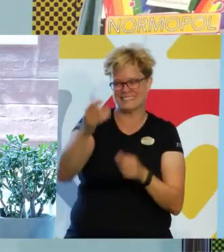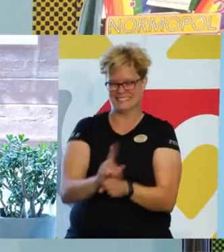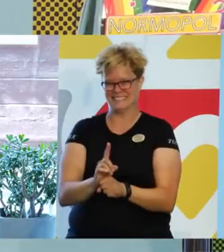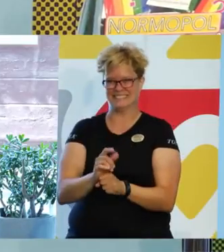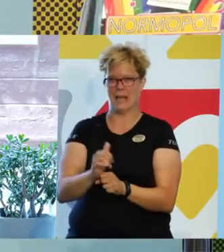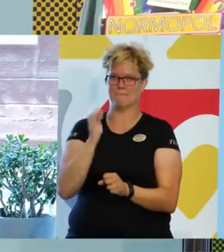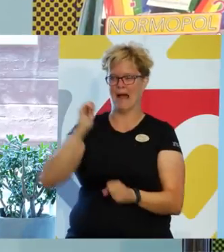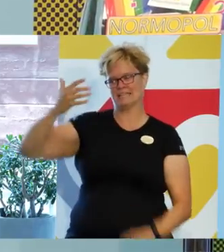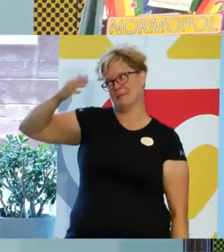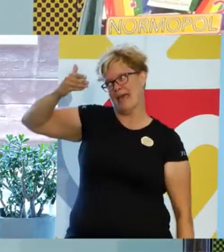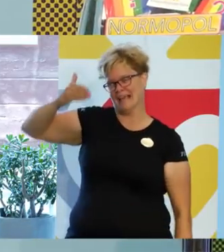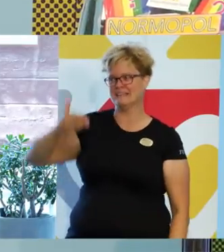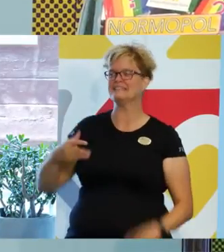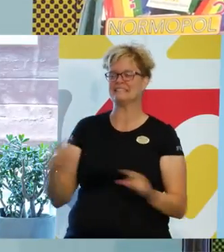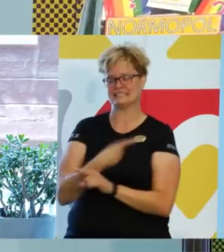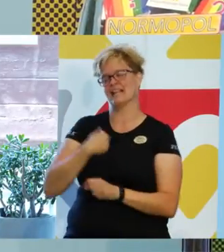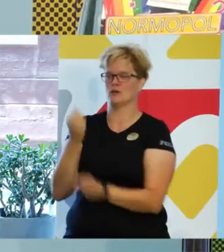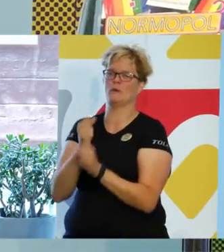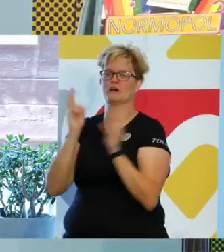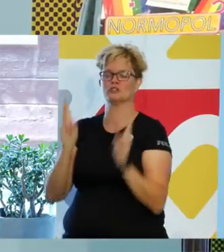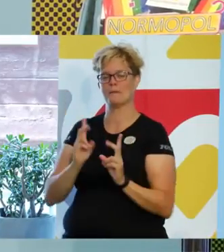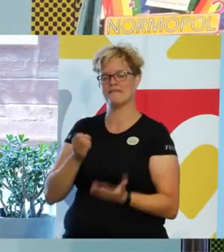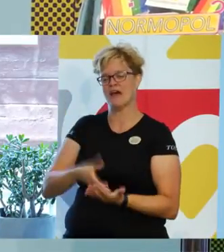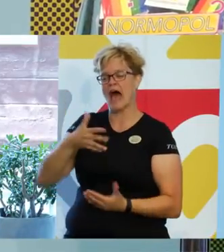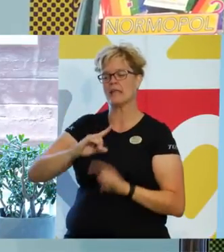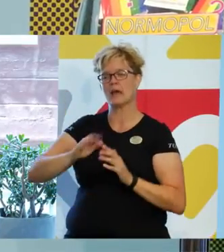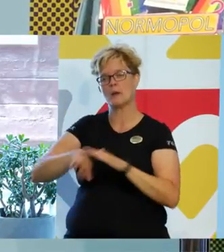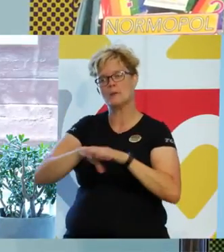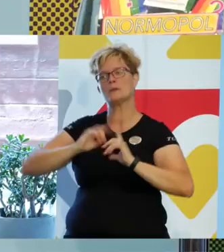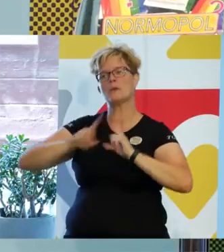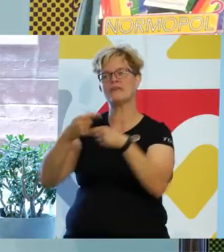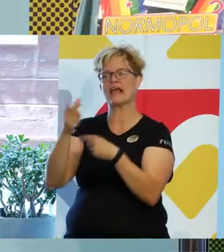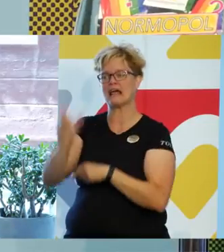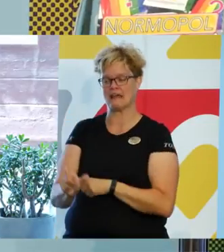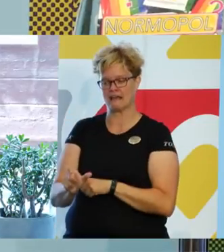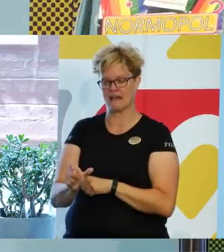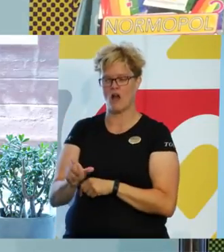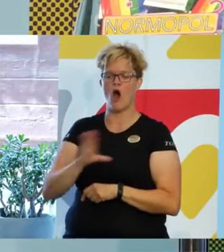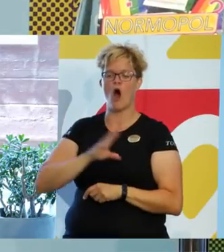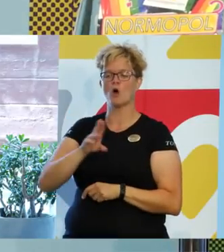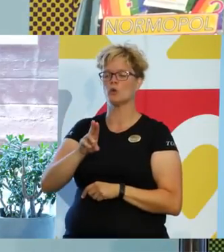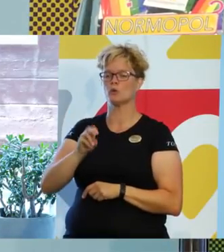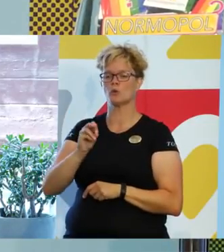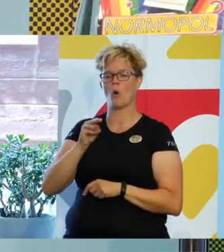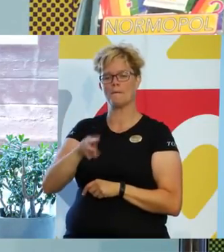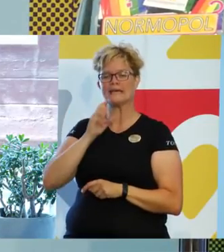backspegel så arbetar jag som värdegrundsutvecklare med normkritisk